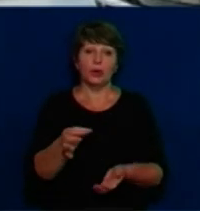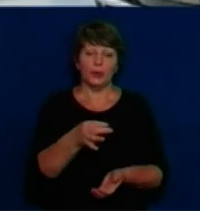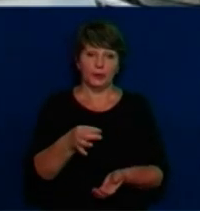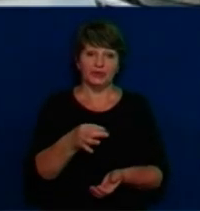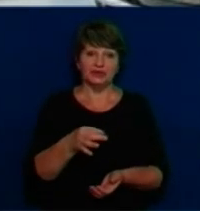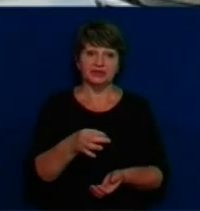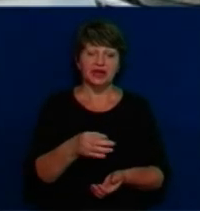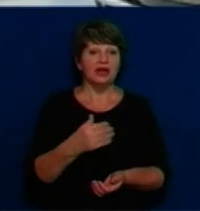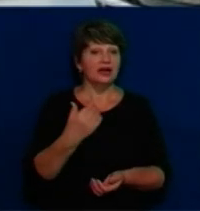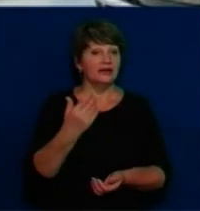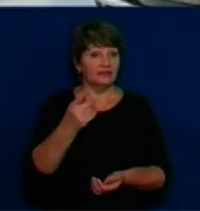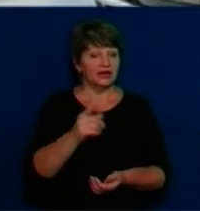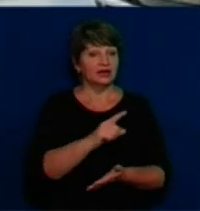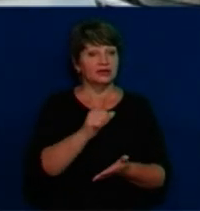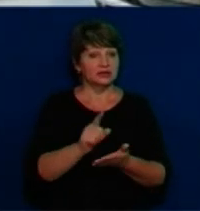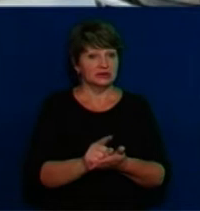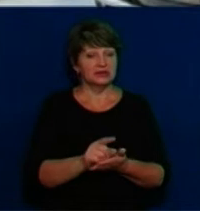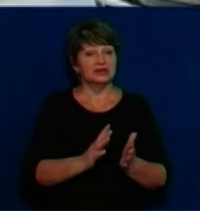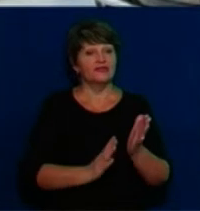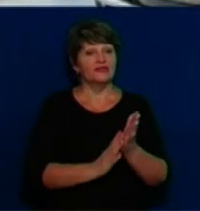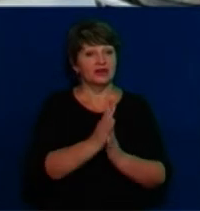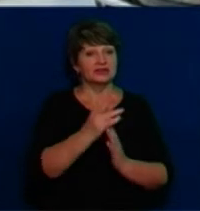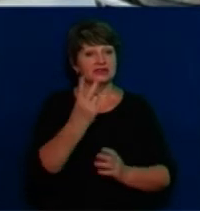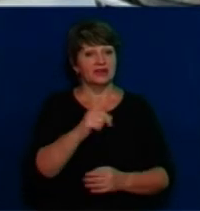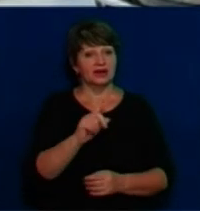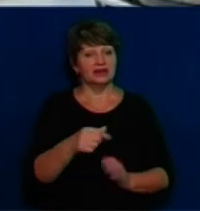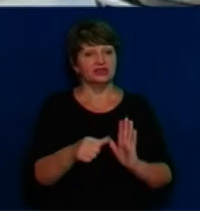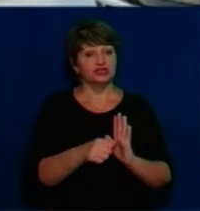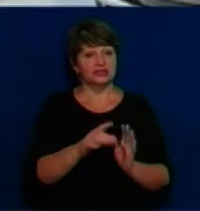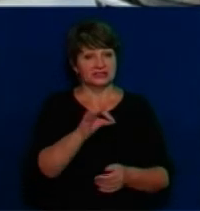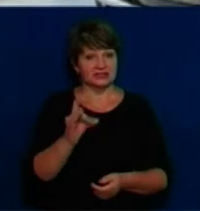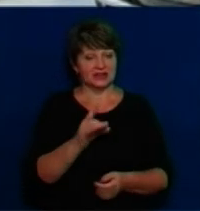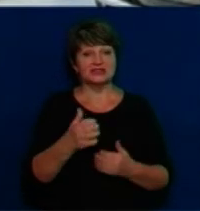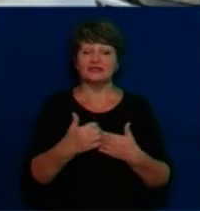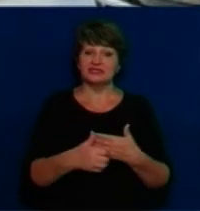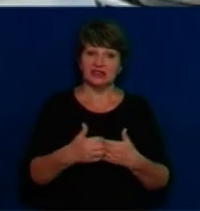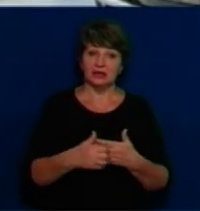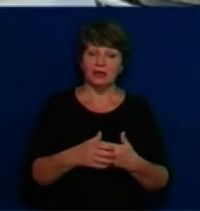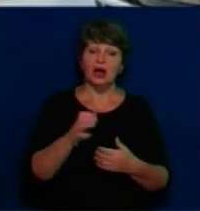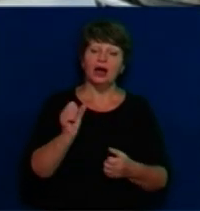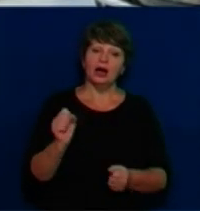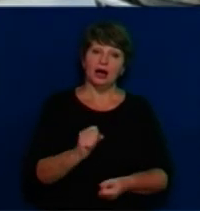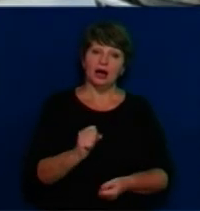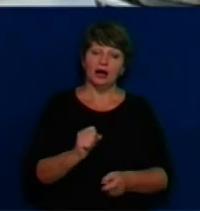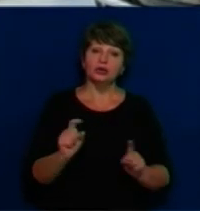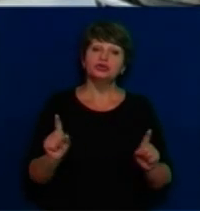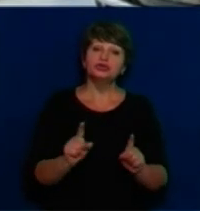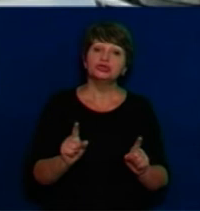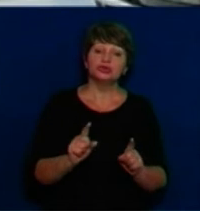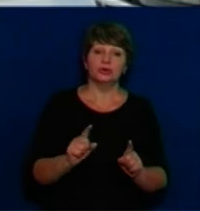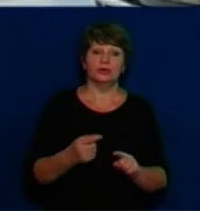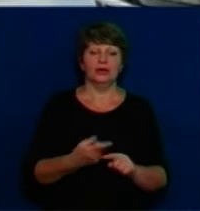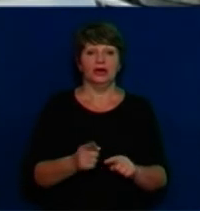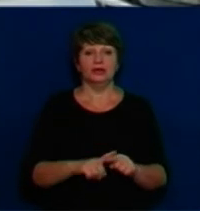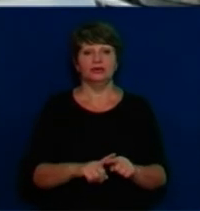ви що не сказали, мають вирости десь у 2,6 рази в середньому. А власне, що з умовля рісти